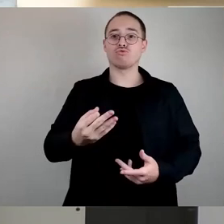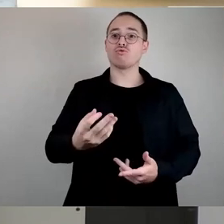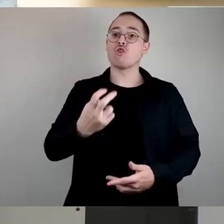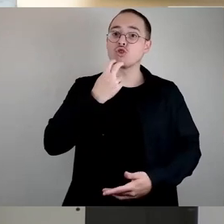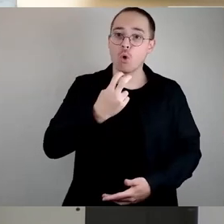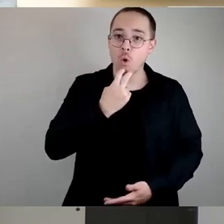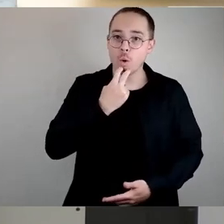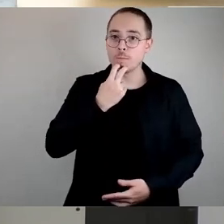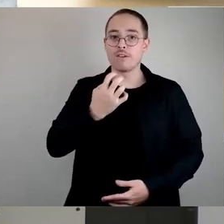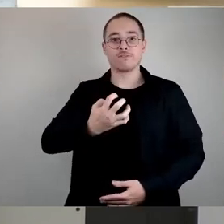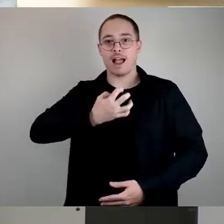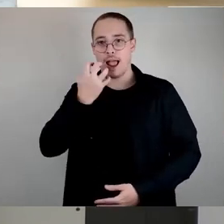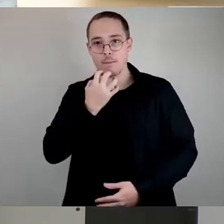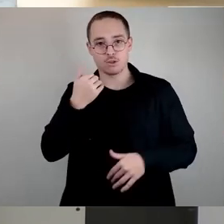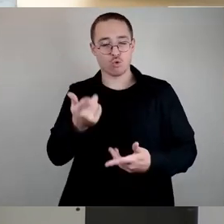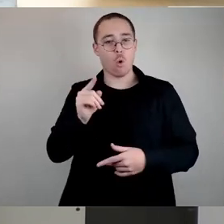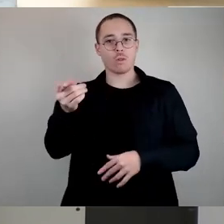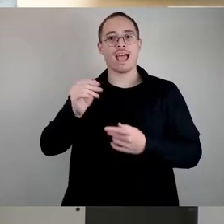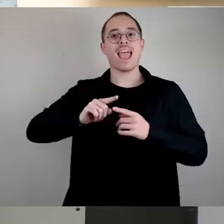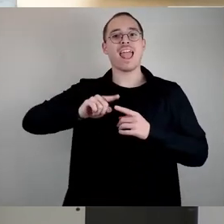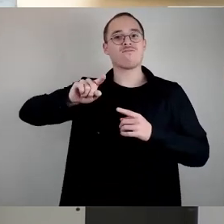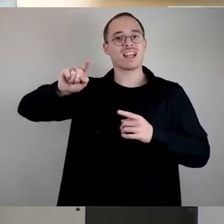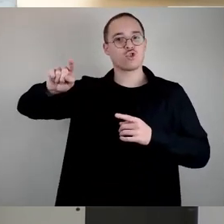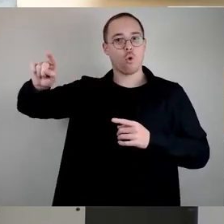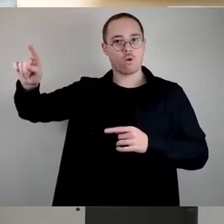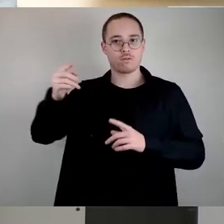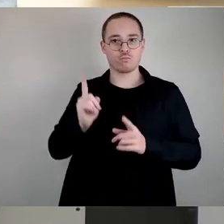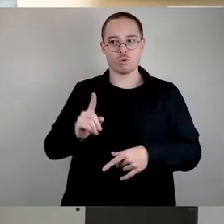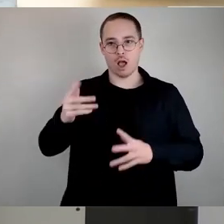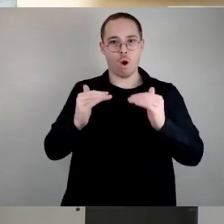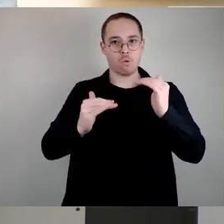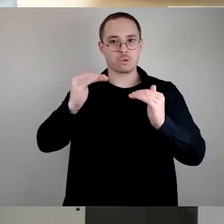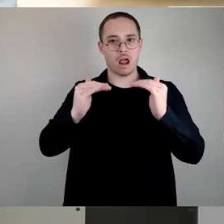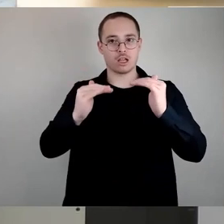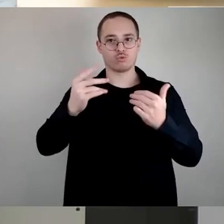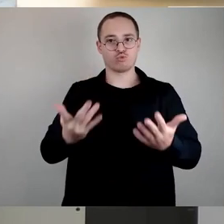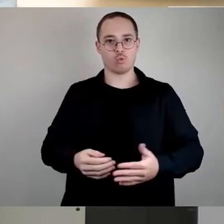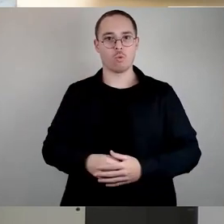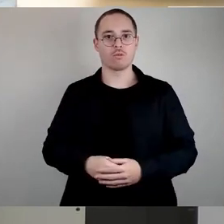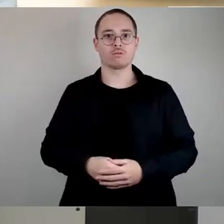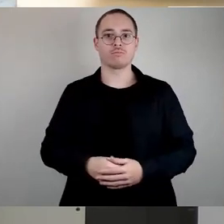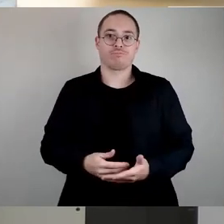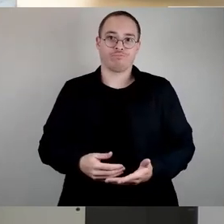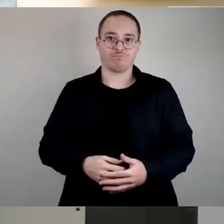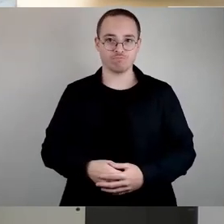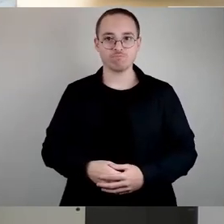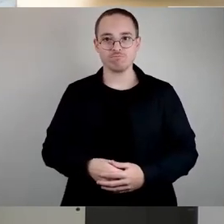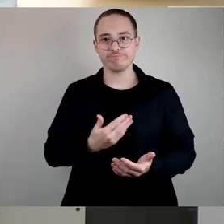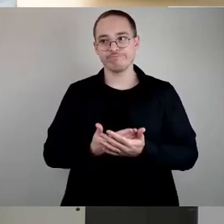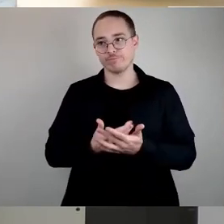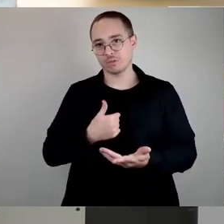abfedern. Angesichts der enorm gestiegenen Kosten fallen die Erhöhungen dabei aufgrund unserer Dämpfungsmaßnahmen moderat aus.